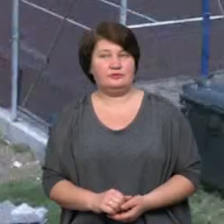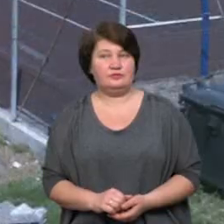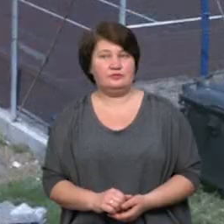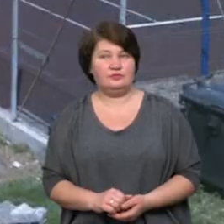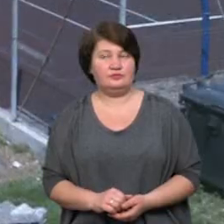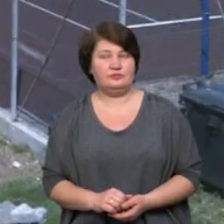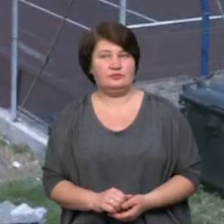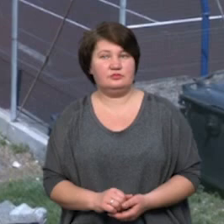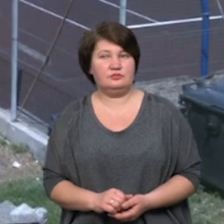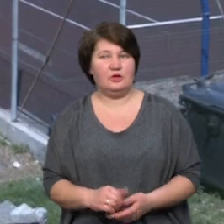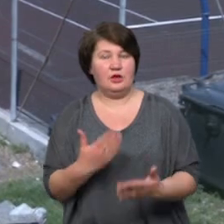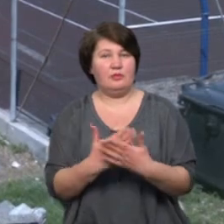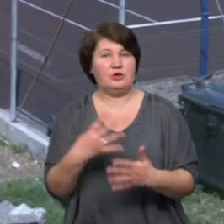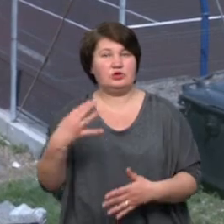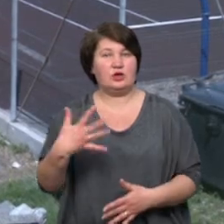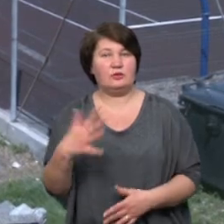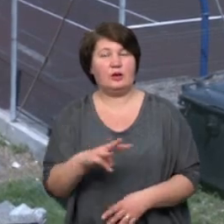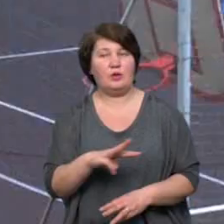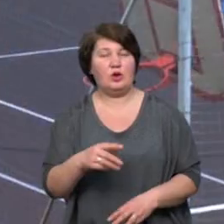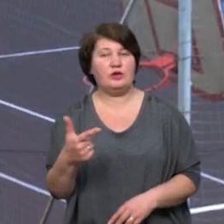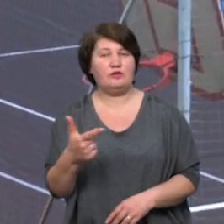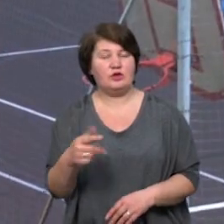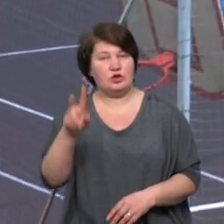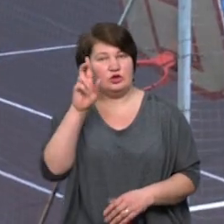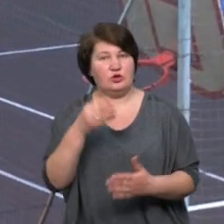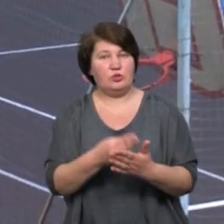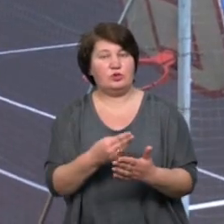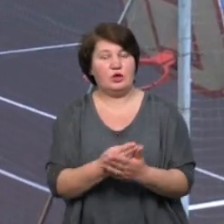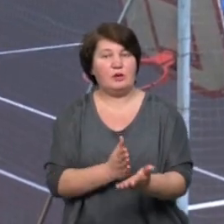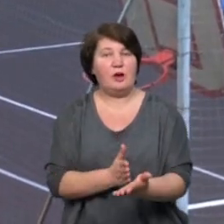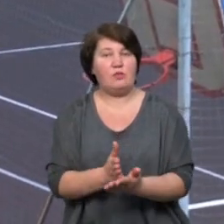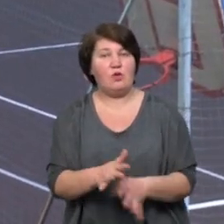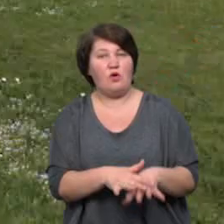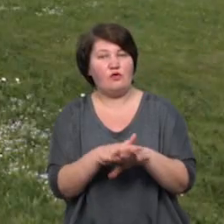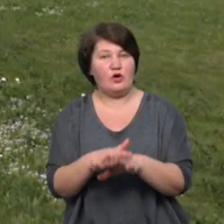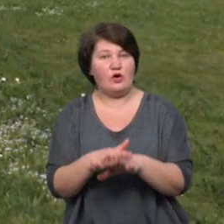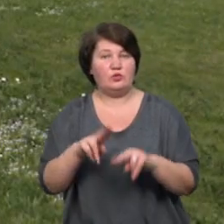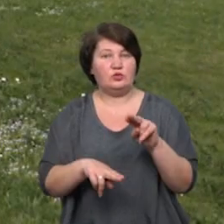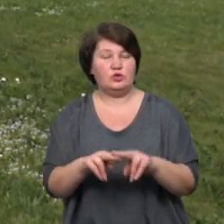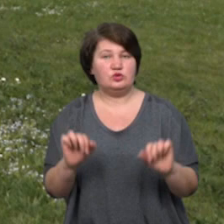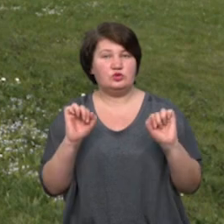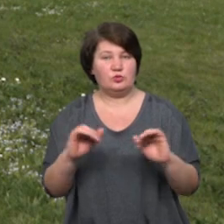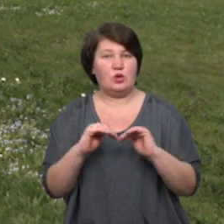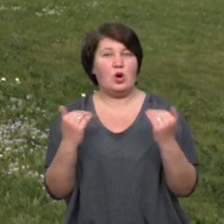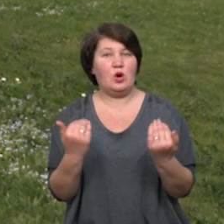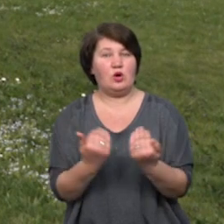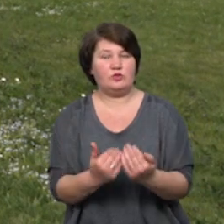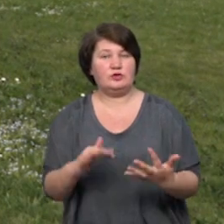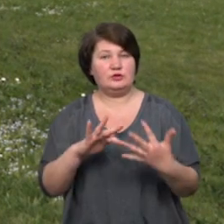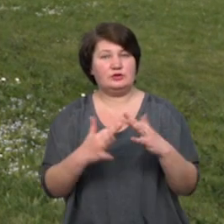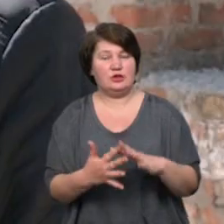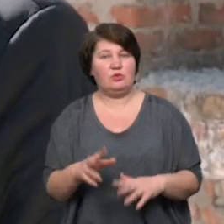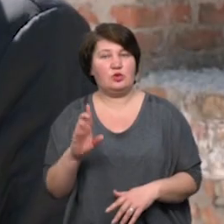Майже 45 мільйонів гривень з державного бюджету спрямували для будівництва спорткомплексу селищі Брошнів-Осада.